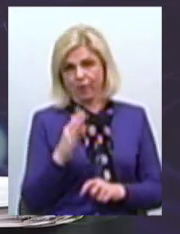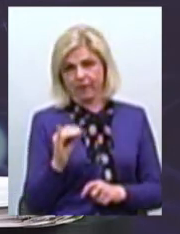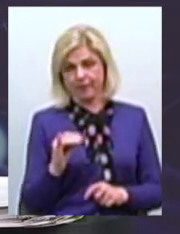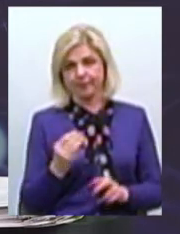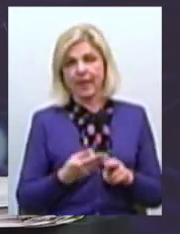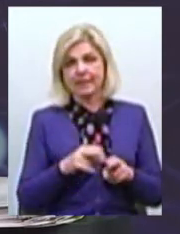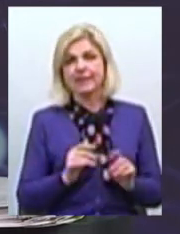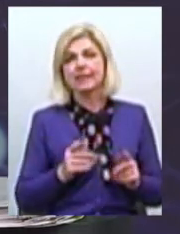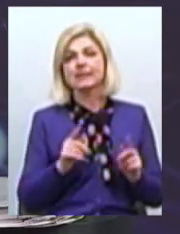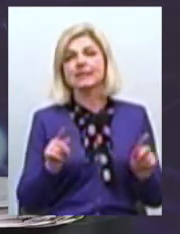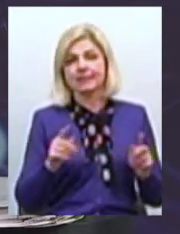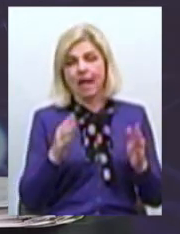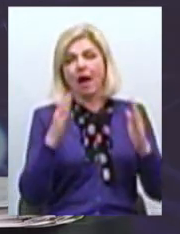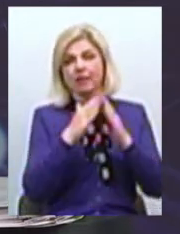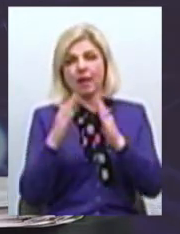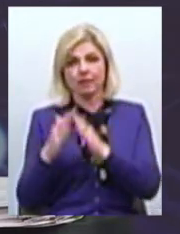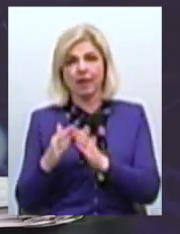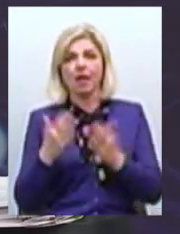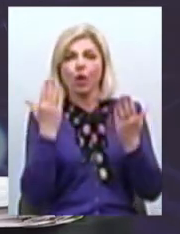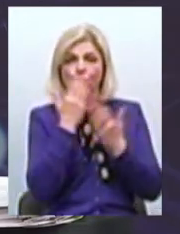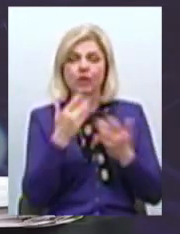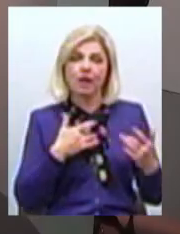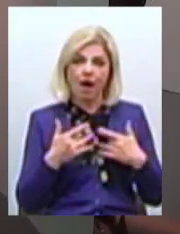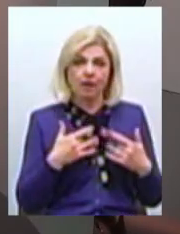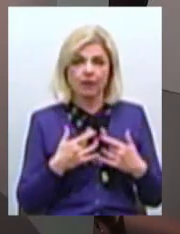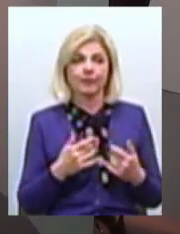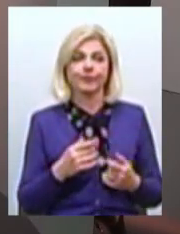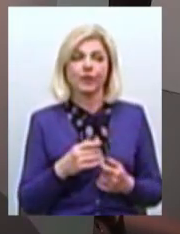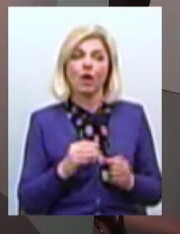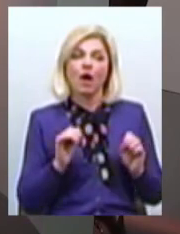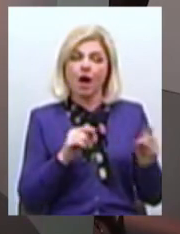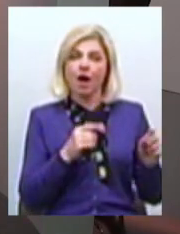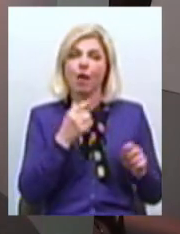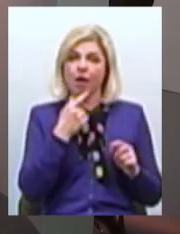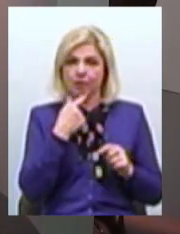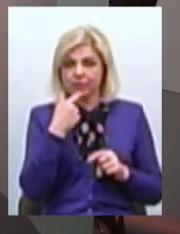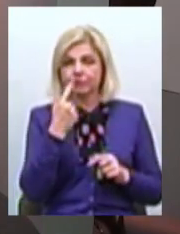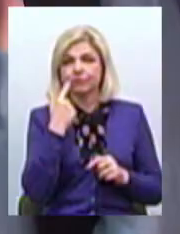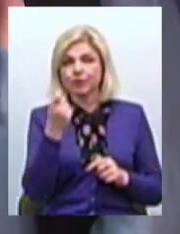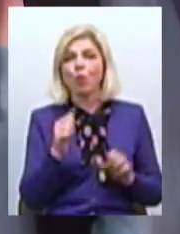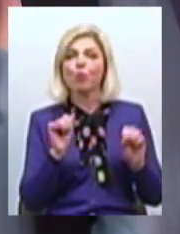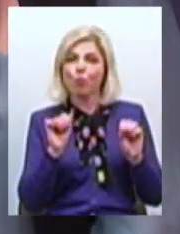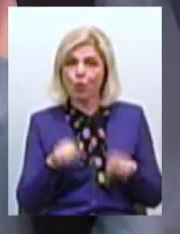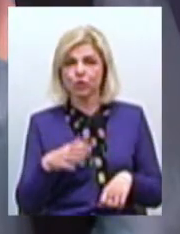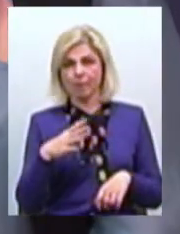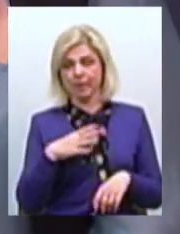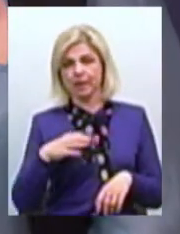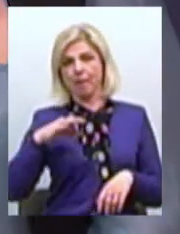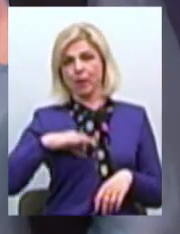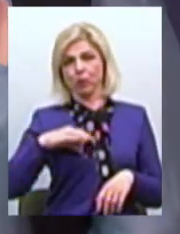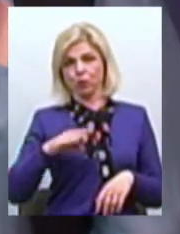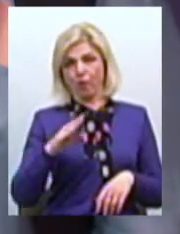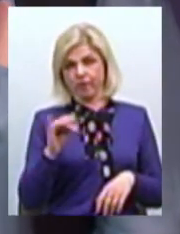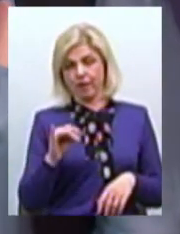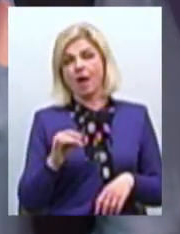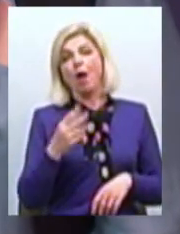Ці заклади, три театри Але ж аеропорт може бути прибутковим? Так, але я вам кажу, що покажіть мені прибуткові аеропорти в Україні